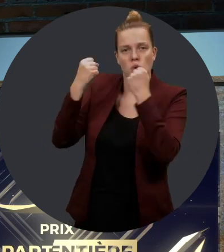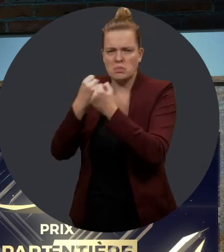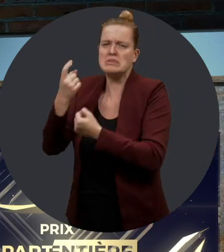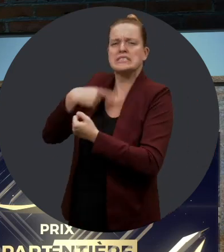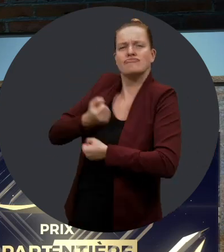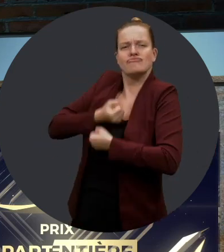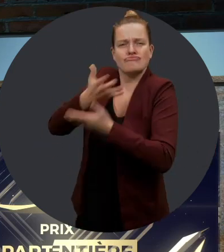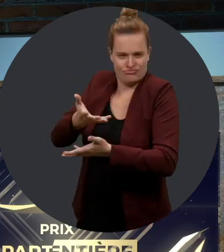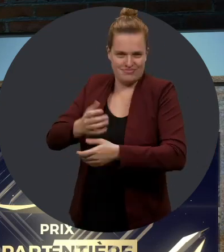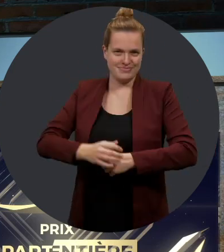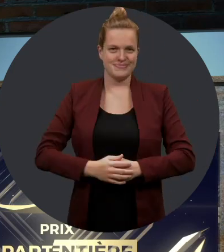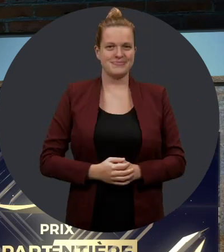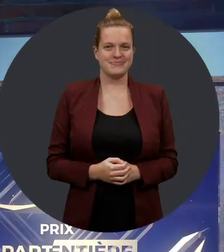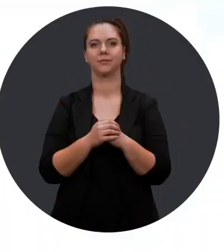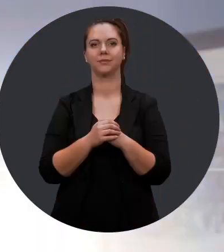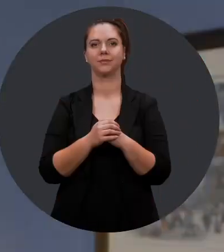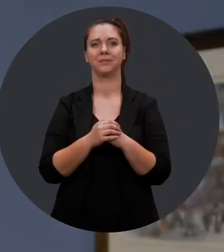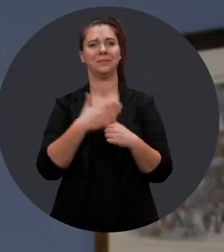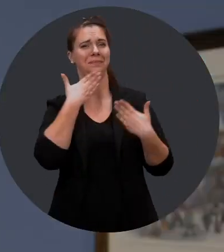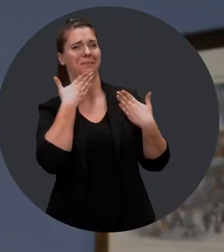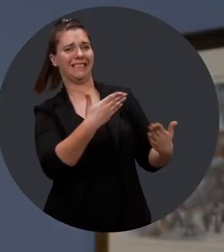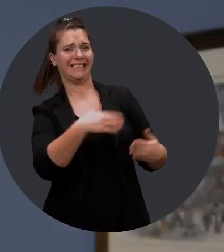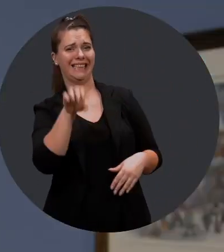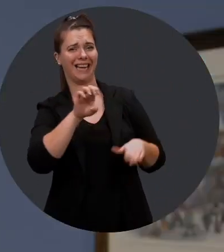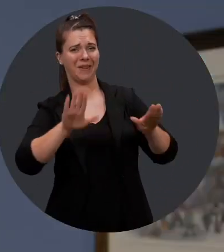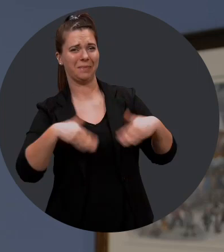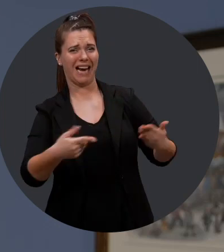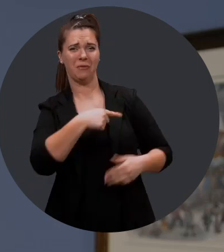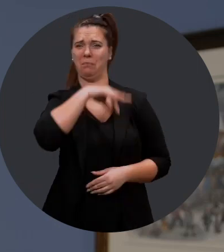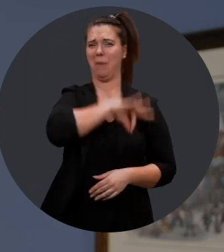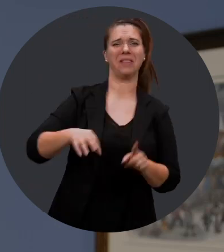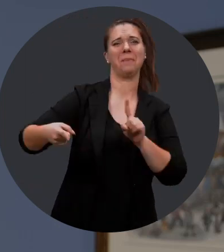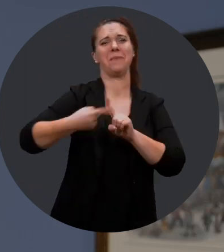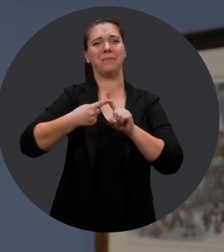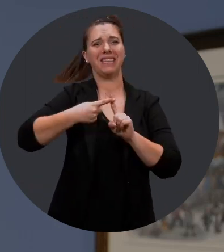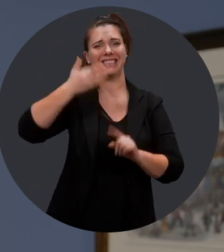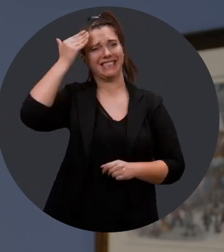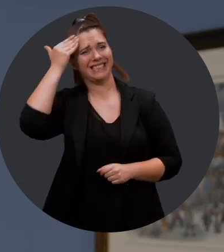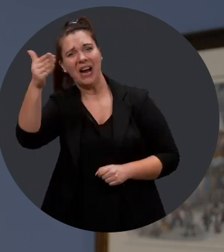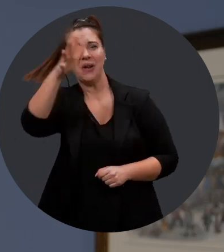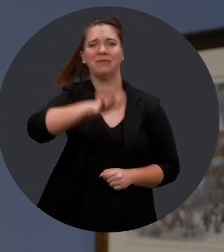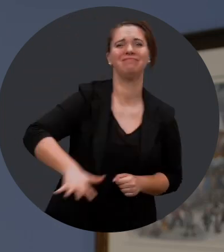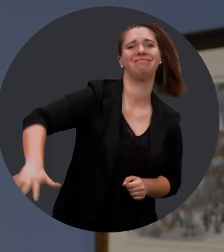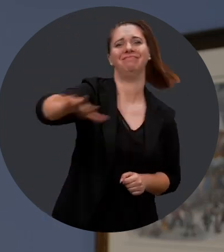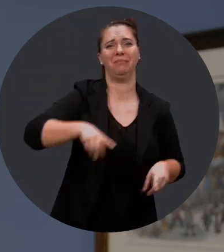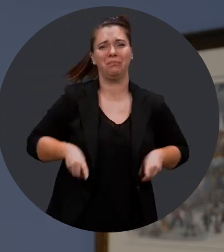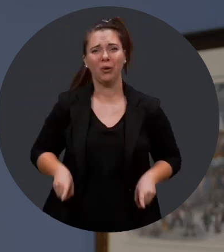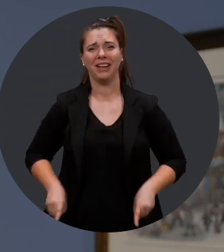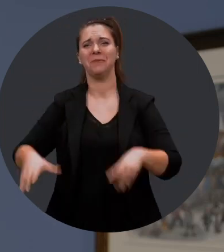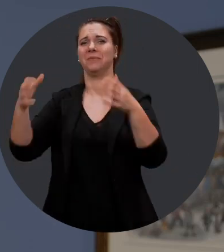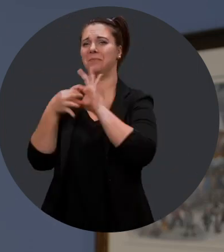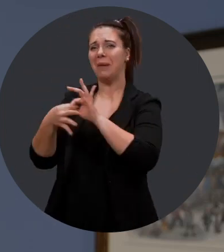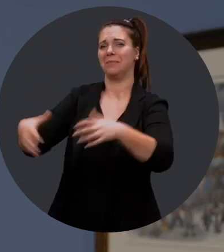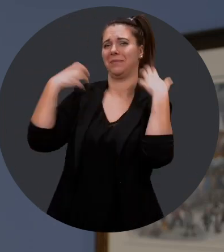aux services sociaux, à nous dire quelques mots. Merci, Ève-Marie. Je profiterai d'abord de l'occasion pour saluer mes collègues députés,